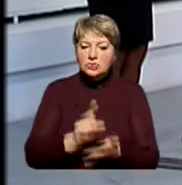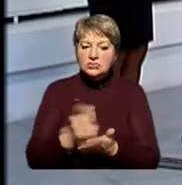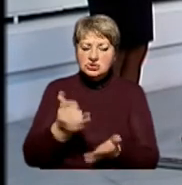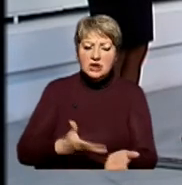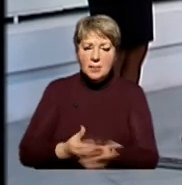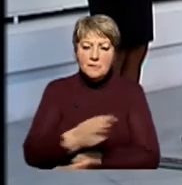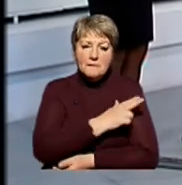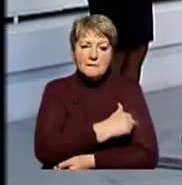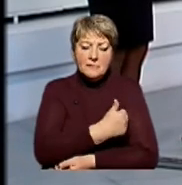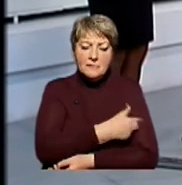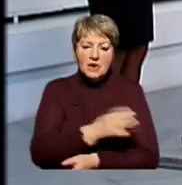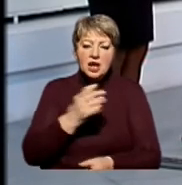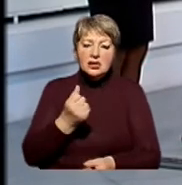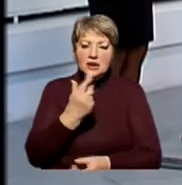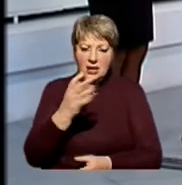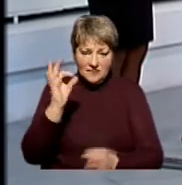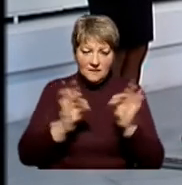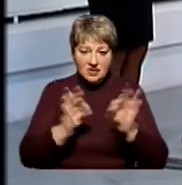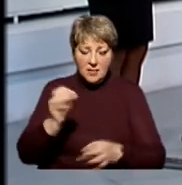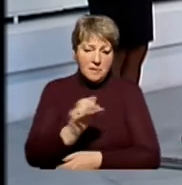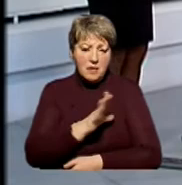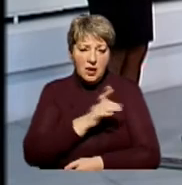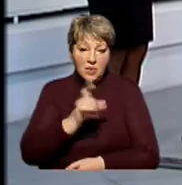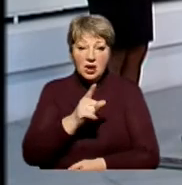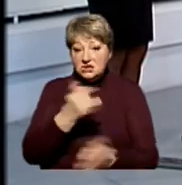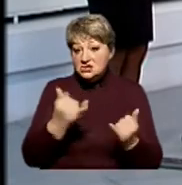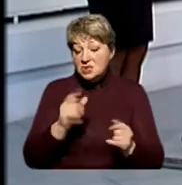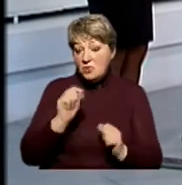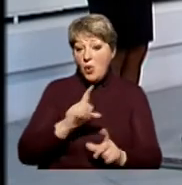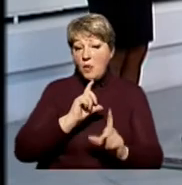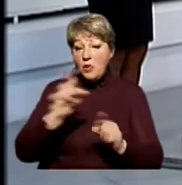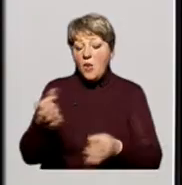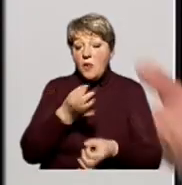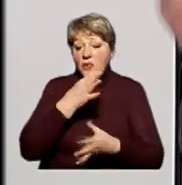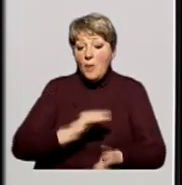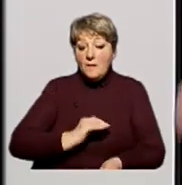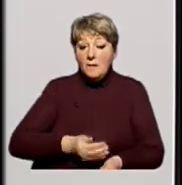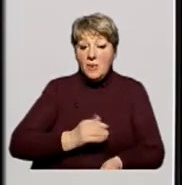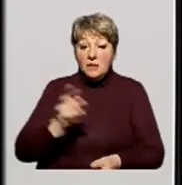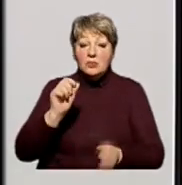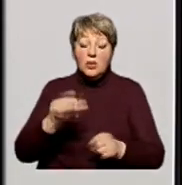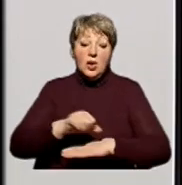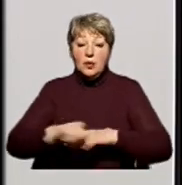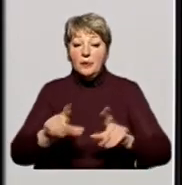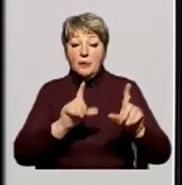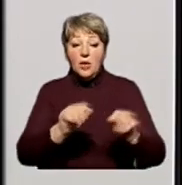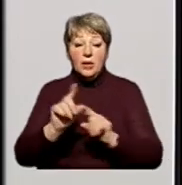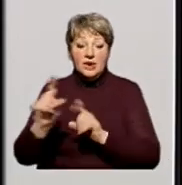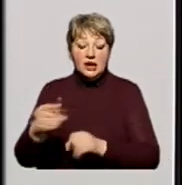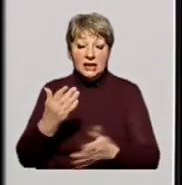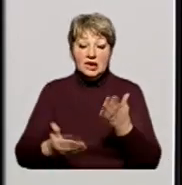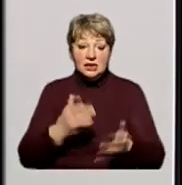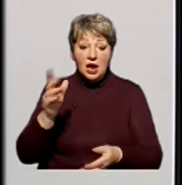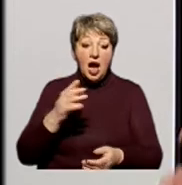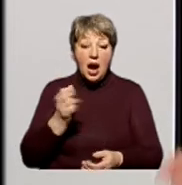платити за медицину? Декілька відсотків найбагатших людей? Та вони і зараз можуть поїхати в будь-яку клініку приватну, вони можуть за кордон поїхати, якщо у них будуть